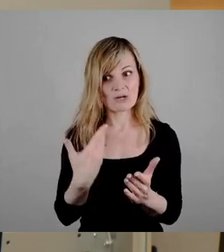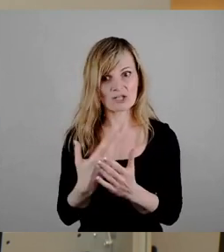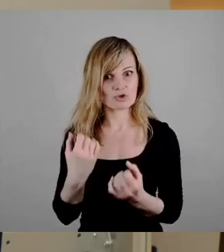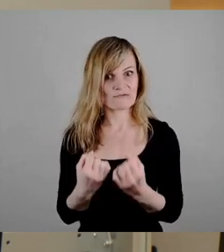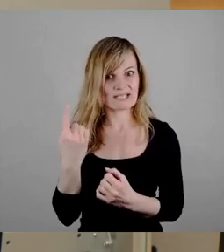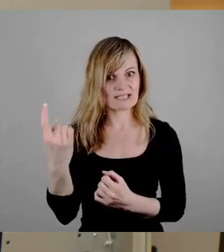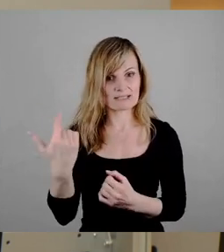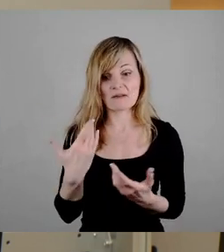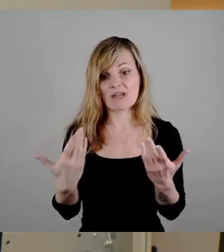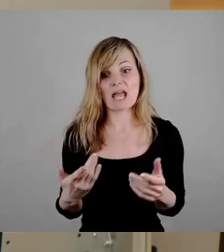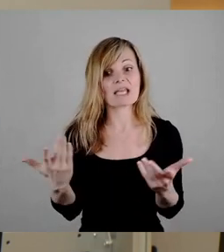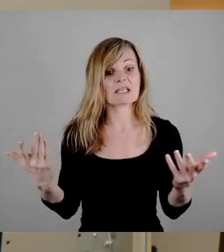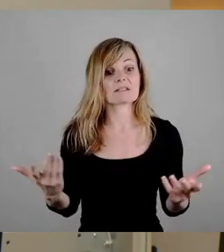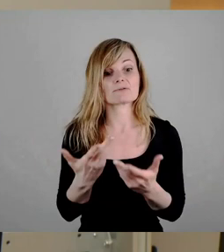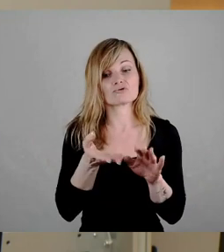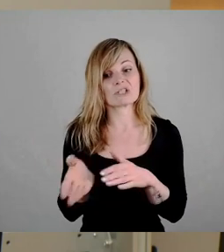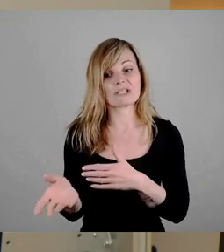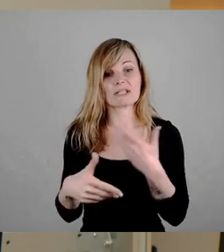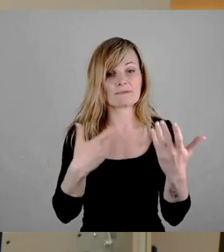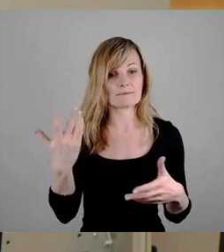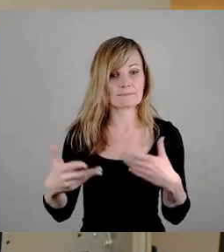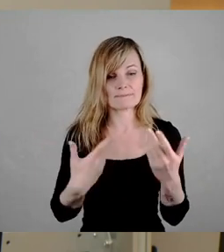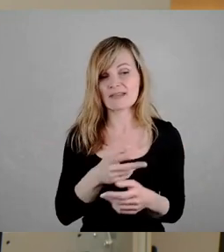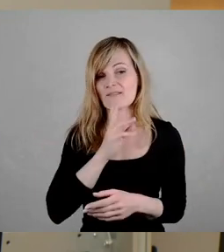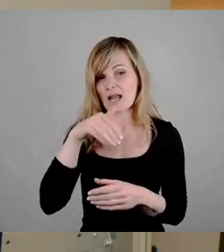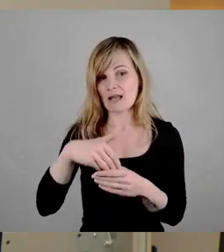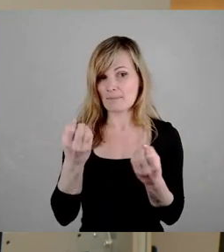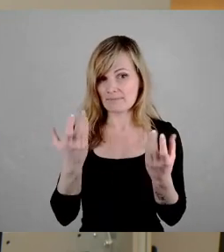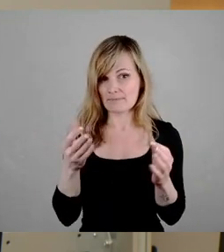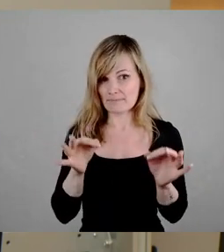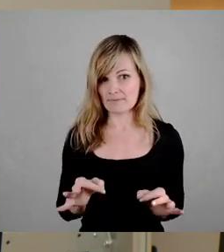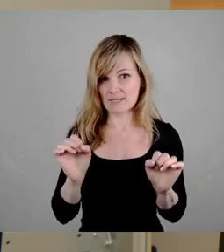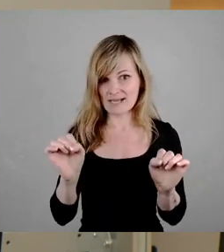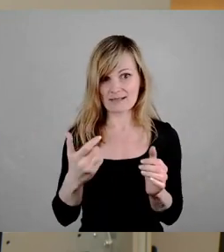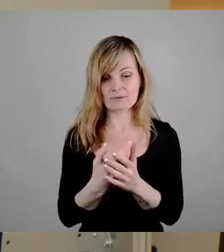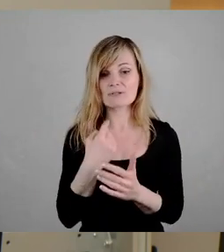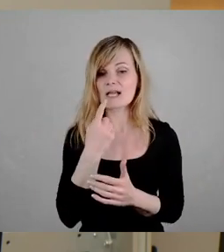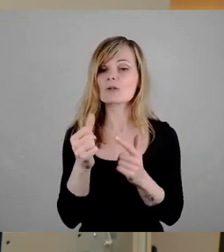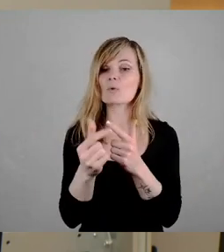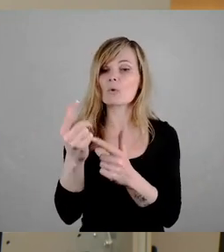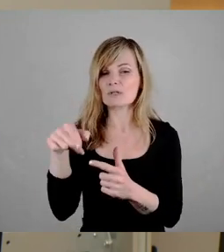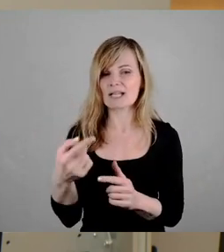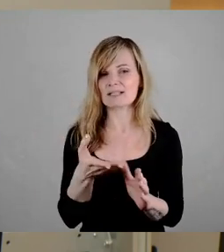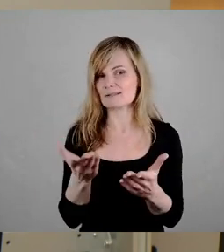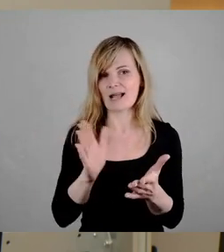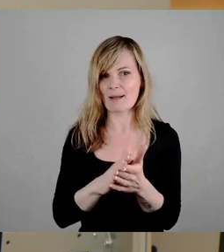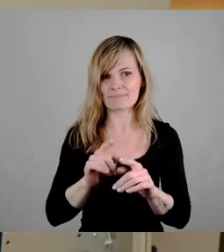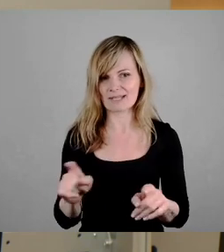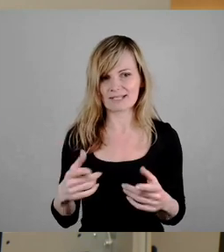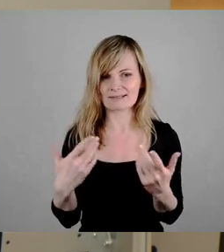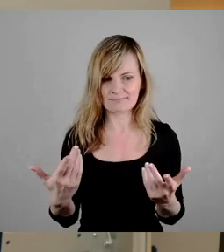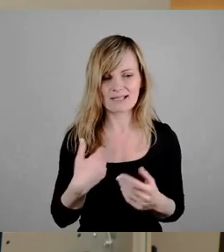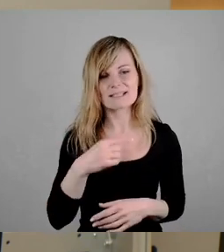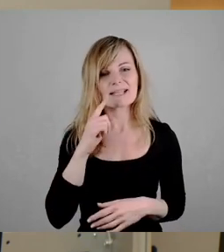in irgendeiner Form auch mal einen Fehler macht und da im Prinzip irgendwas anweist, was dann wirklich nicht funktioniert. Ich denke mal, fünf